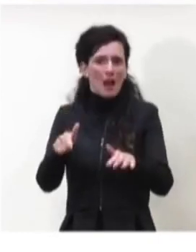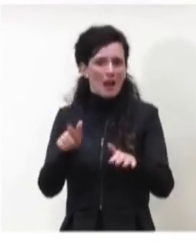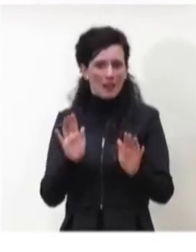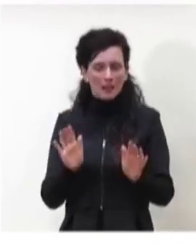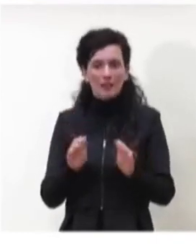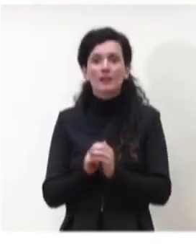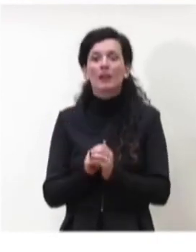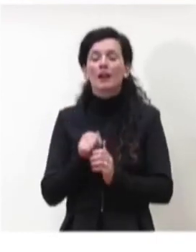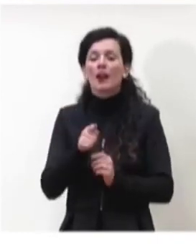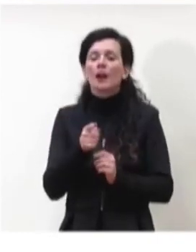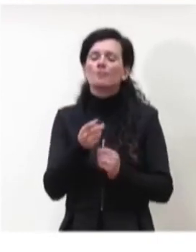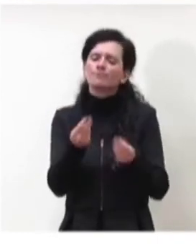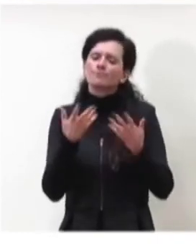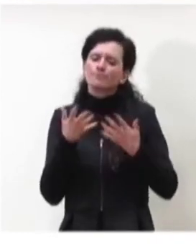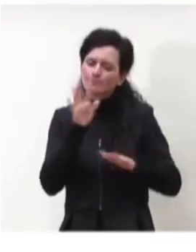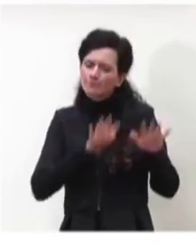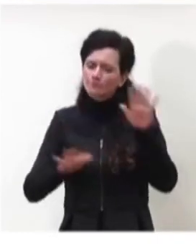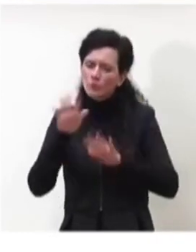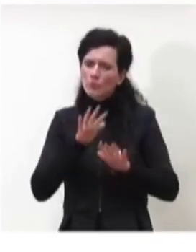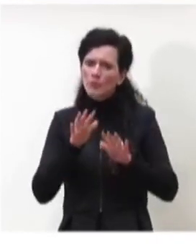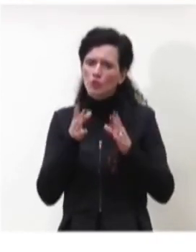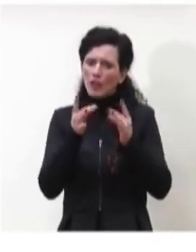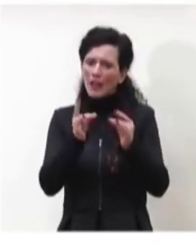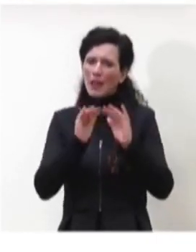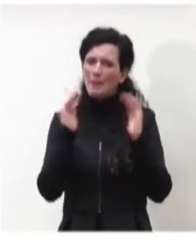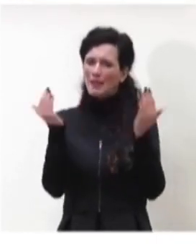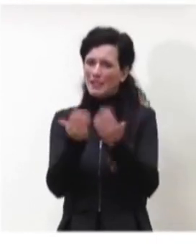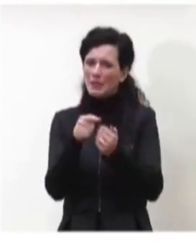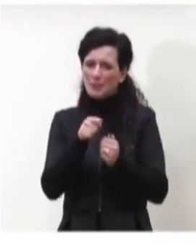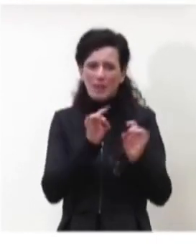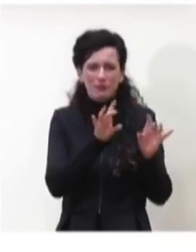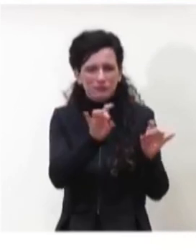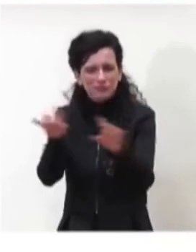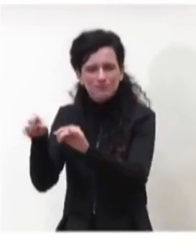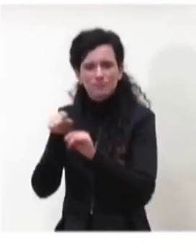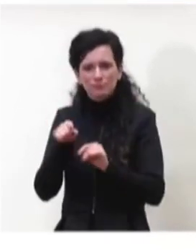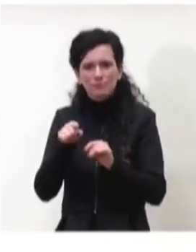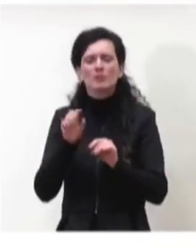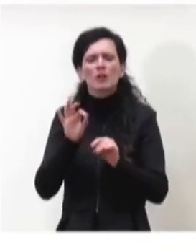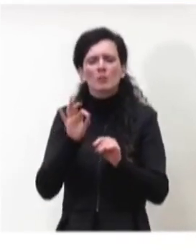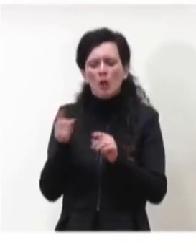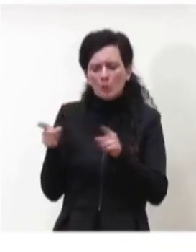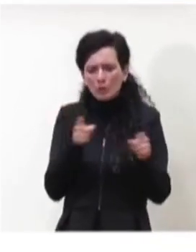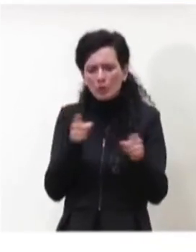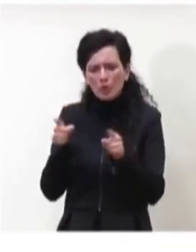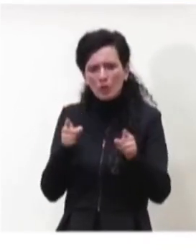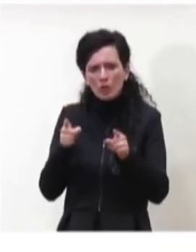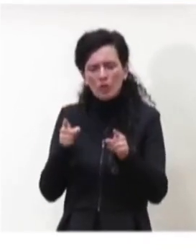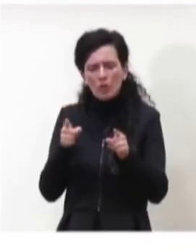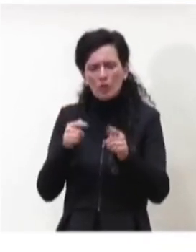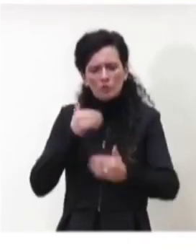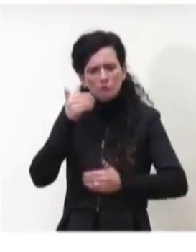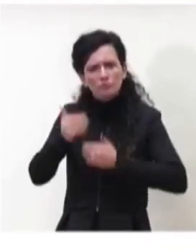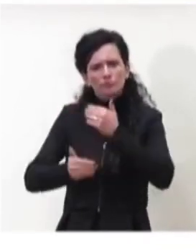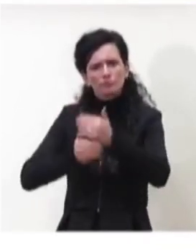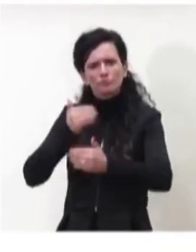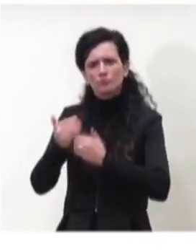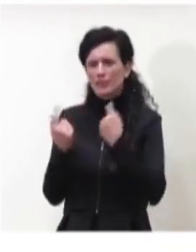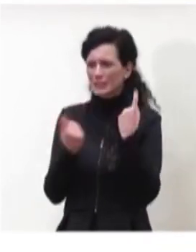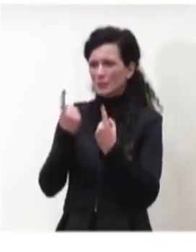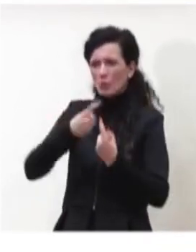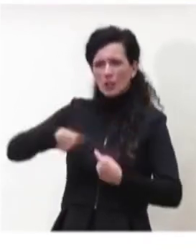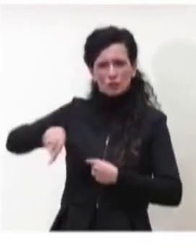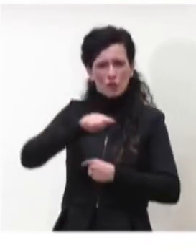'ultima settimana, ma ci raccontano l'epidemia anche durante tutto l'iter, tutto il percorso che stiamo vivendo